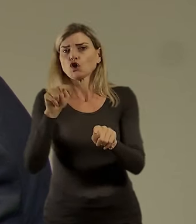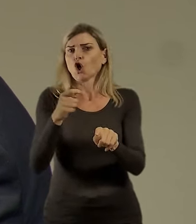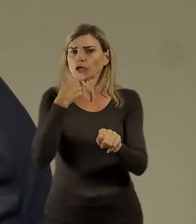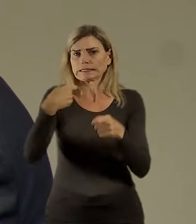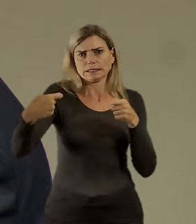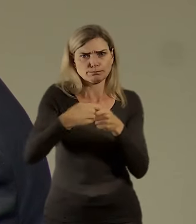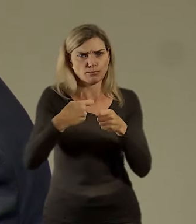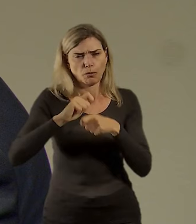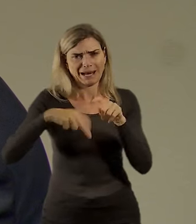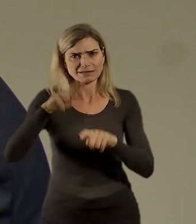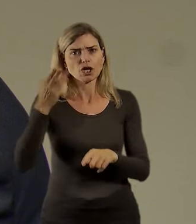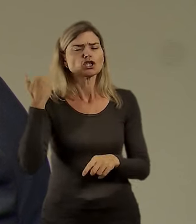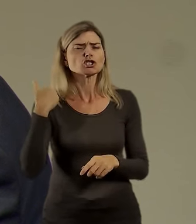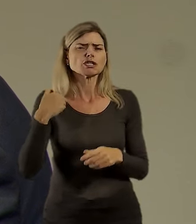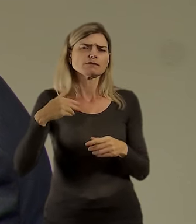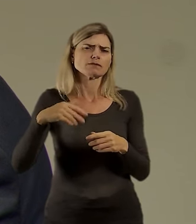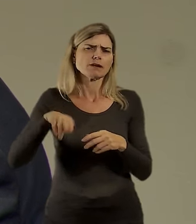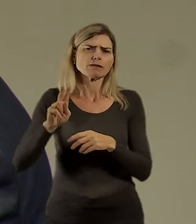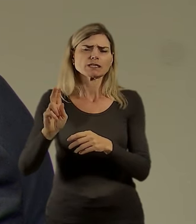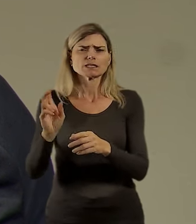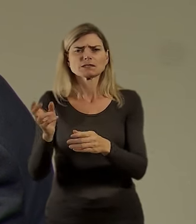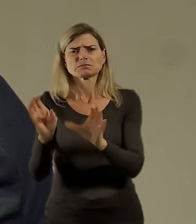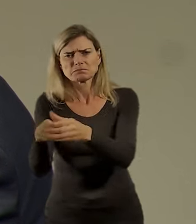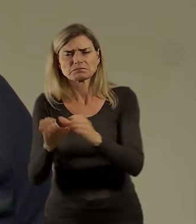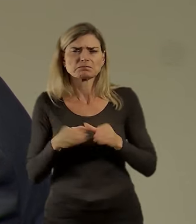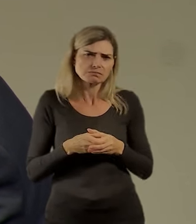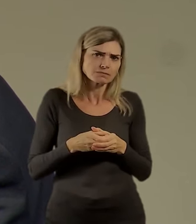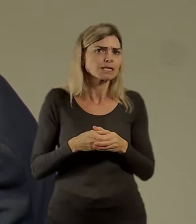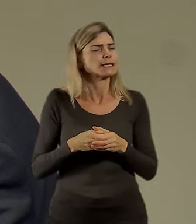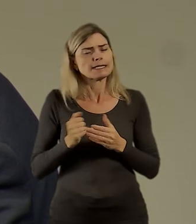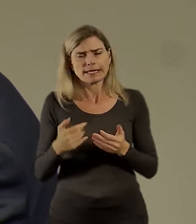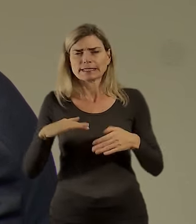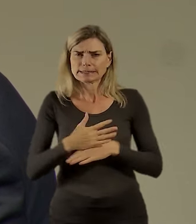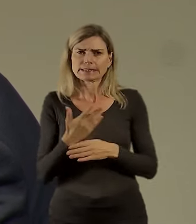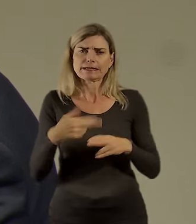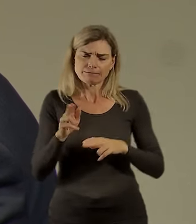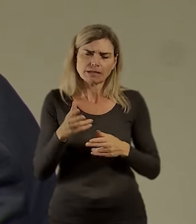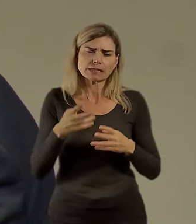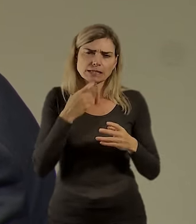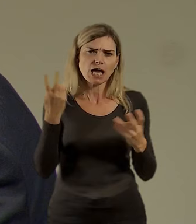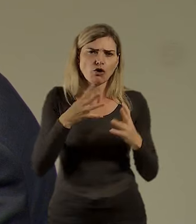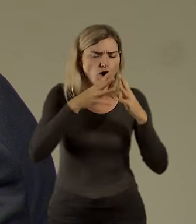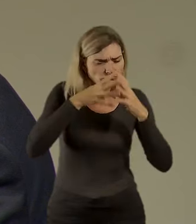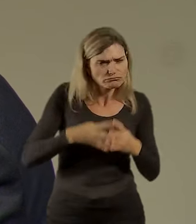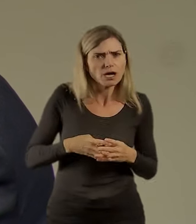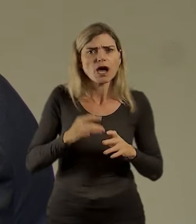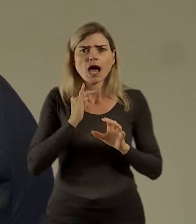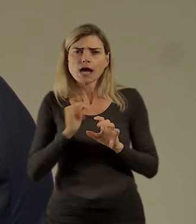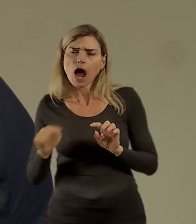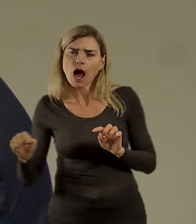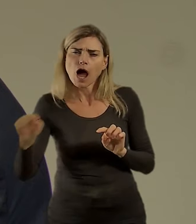si, že teď víc máme ještě na tom, jak ho zapracovat na prověření, jestli ty čtvrtě máme skutečně jako řádně navržený.